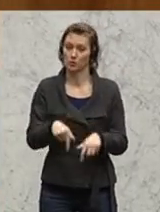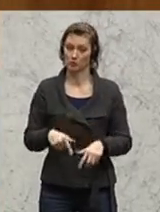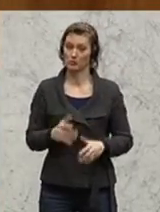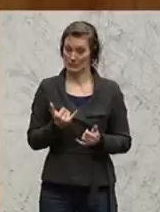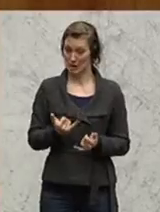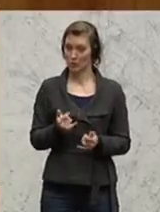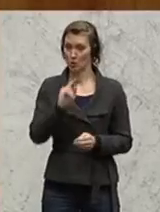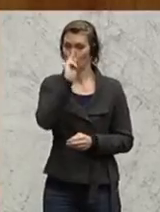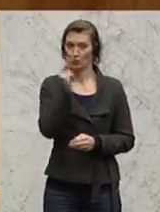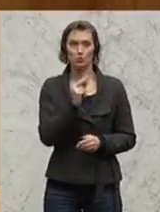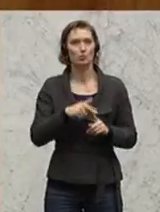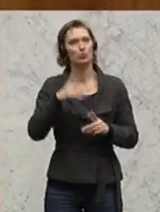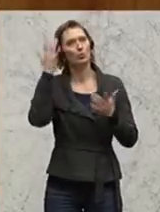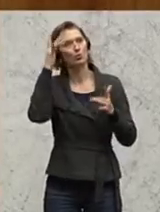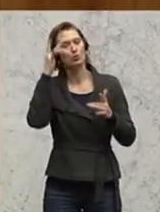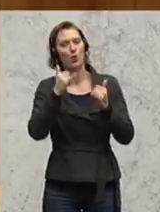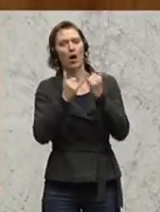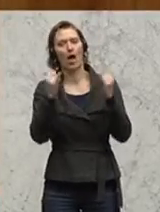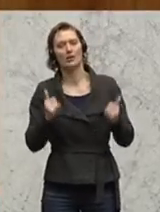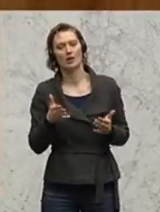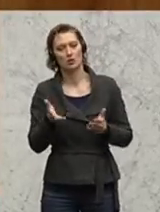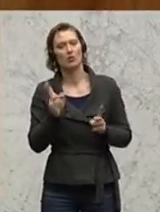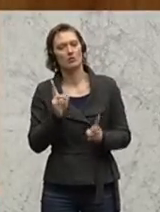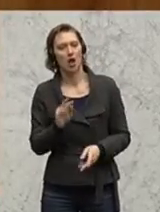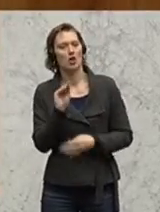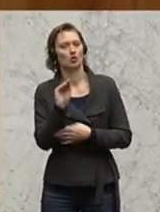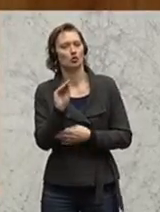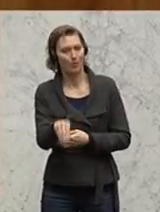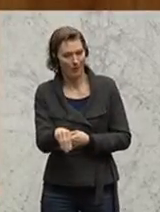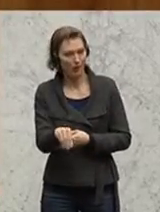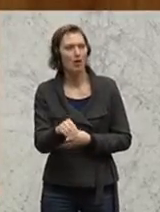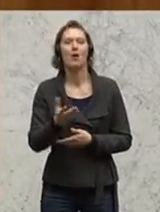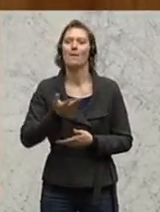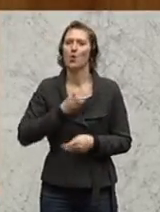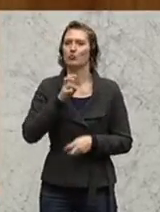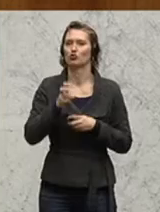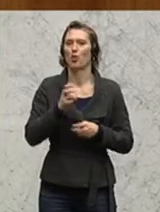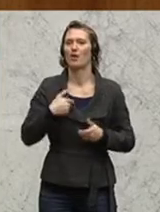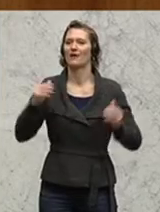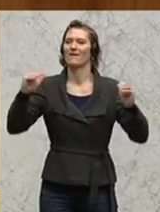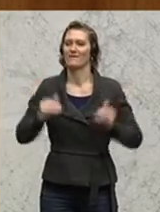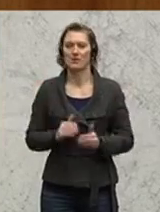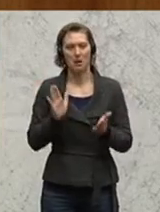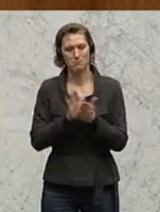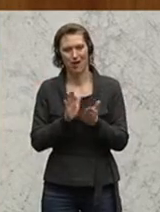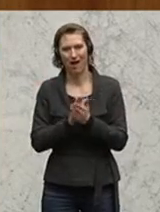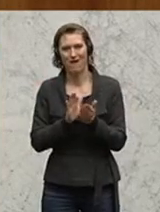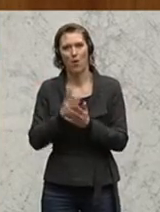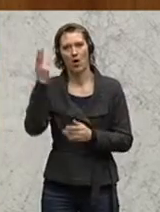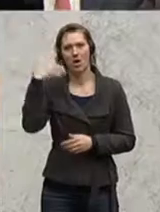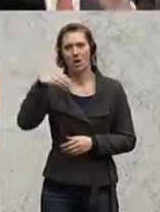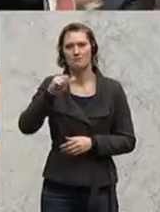Spenden an Kunst und Kultureinrichtungen unter anderem erstmals steuerlich geltend gemacht werden können. Bravo, Herr Mara.